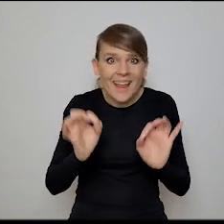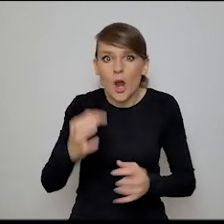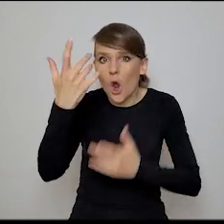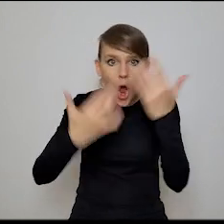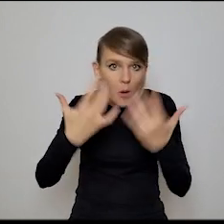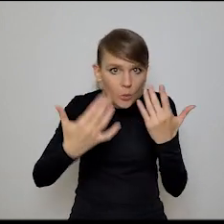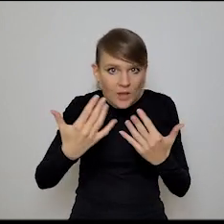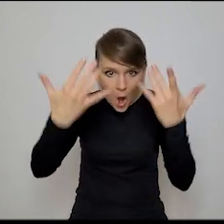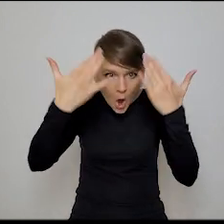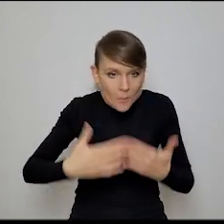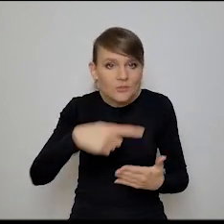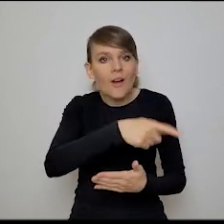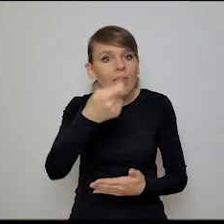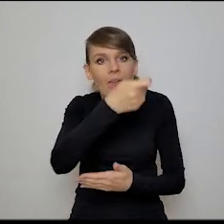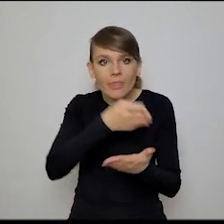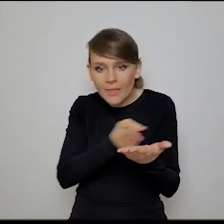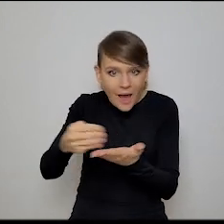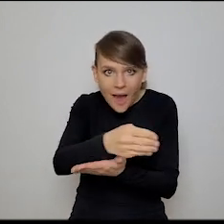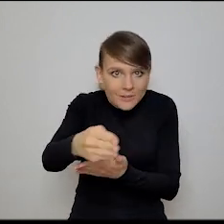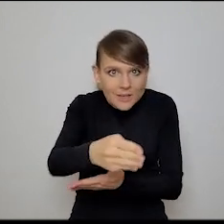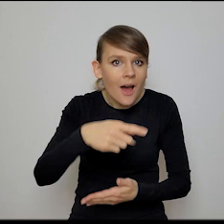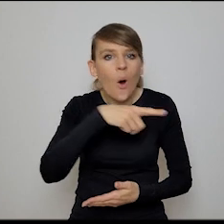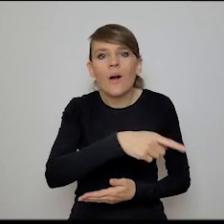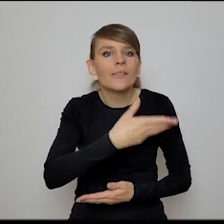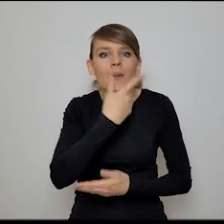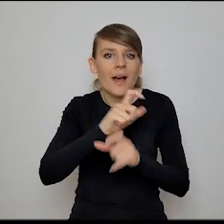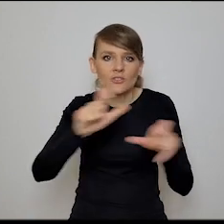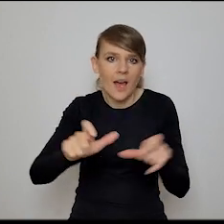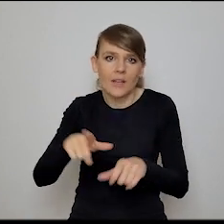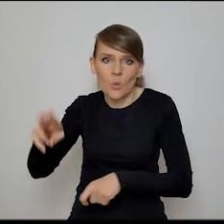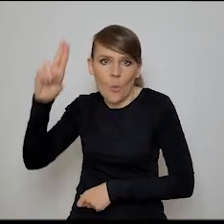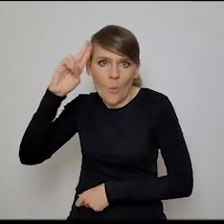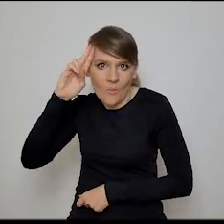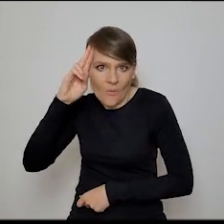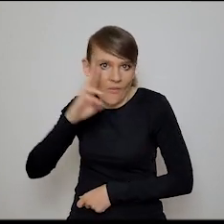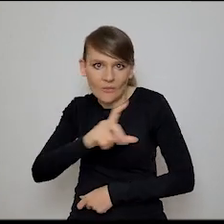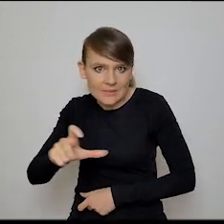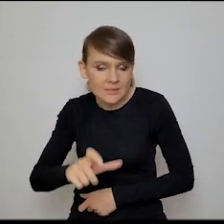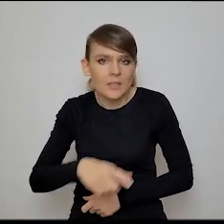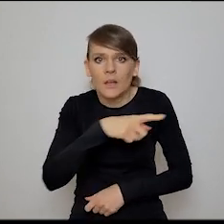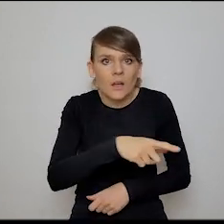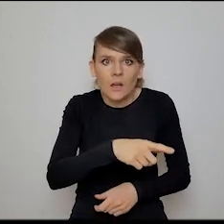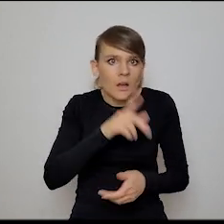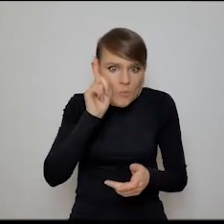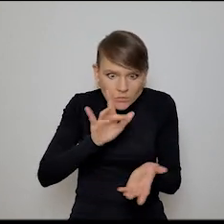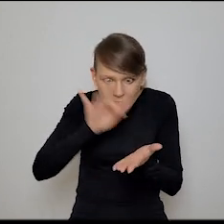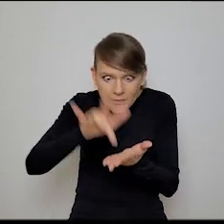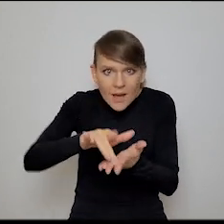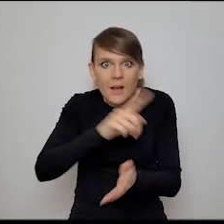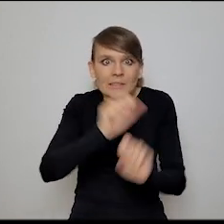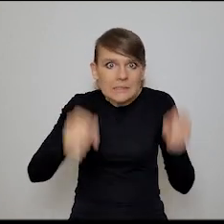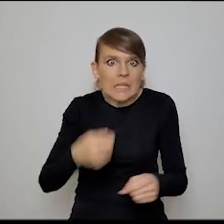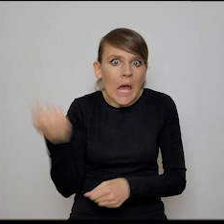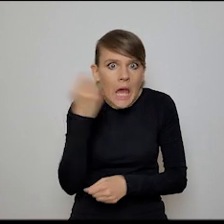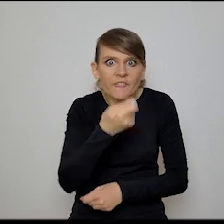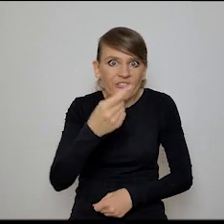tak optymalizuje trasę, że on nie ma czasu, żeby się wysikać, bo ma takie po prostu zoptymalizowane benchmarki i dlatego jedzie jak